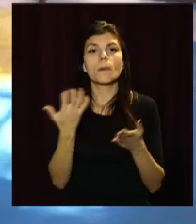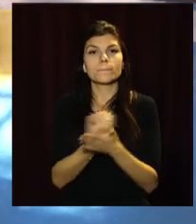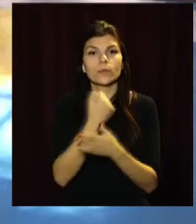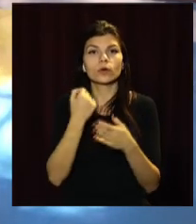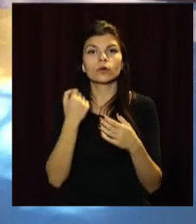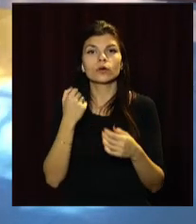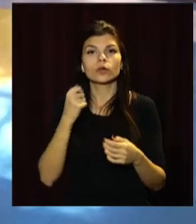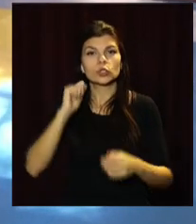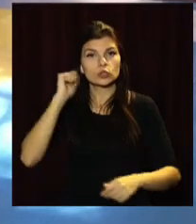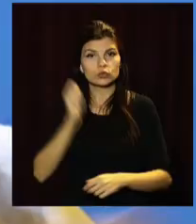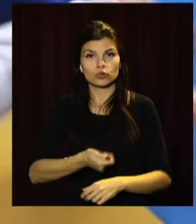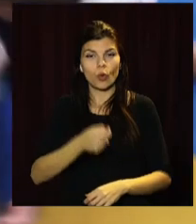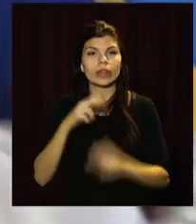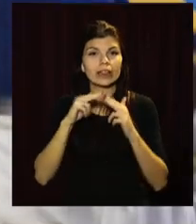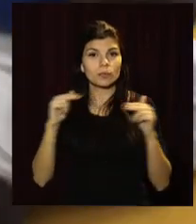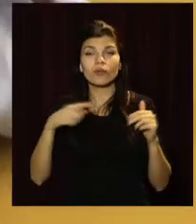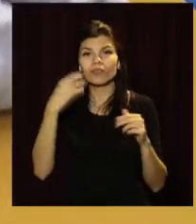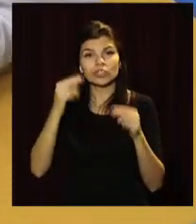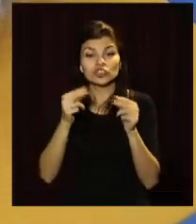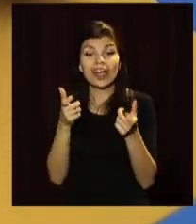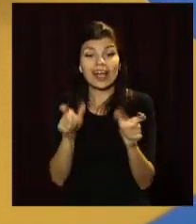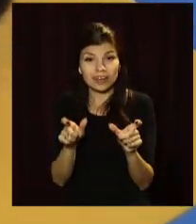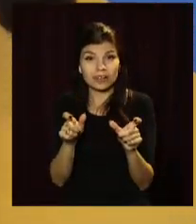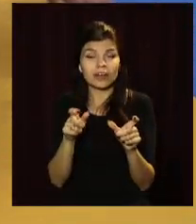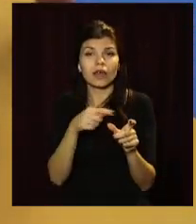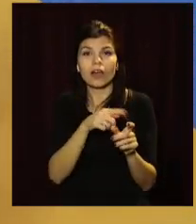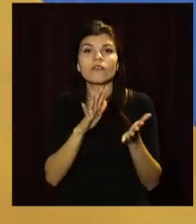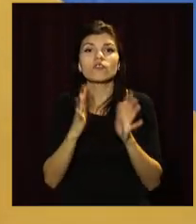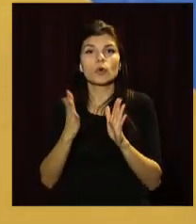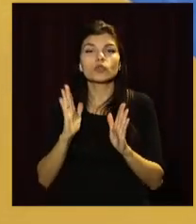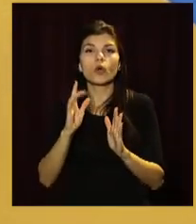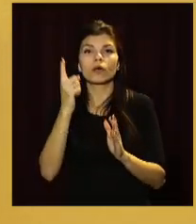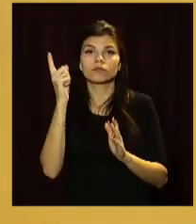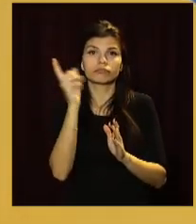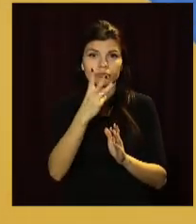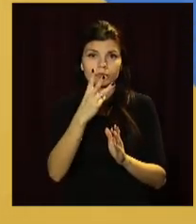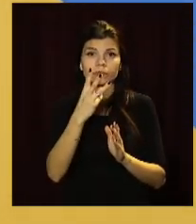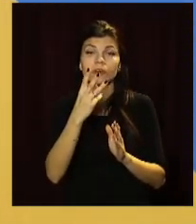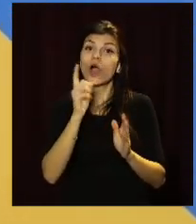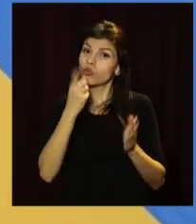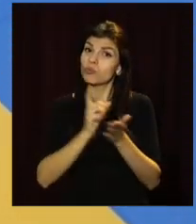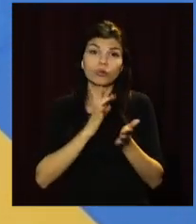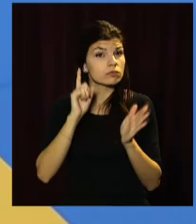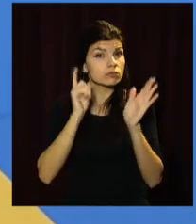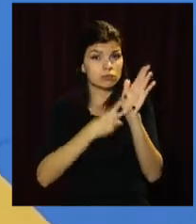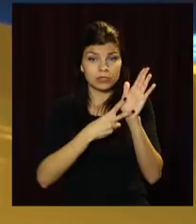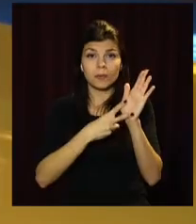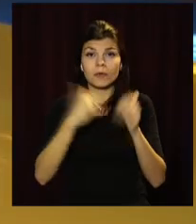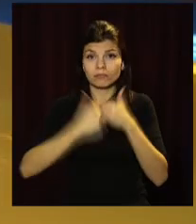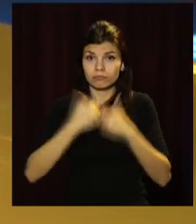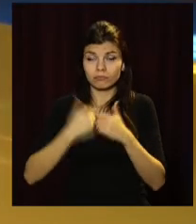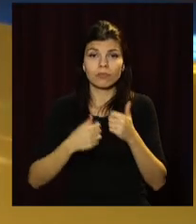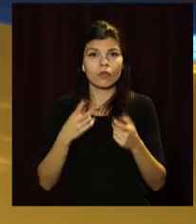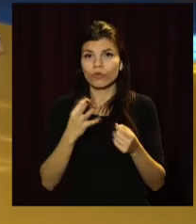«Дзюдо Дніпро». Нагадаємо, через карантинні обмеження відбулися лише три етапи із запланованих семи – змагань дитячої ліги. Вже